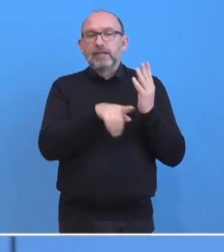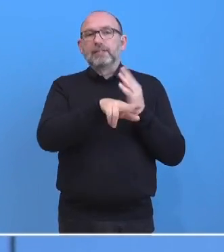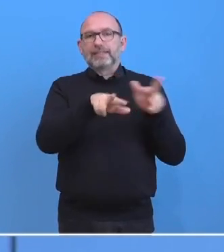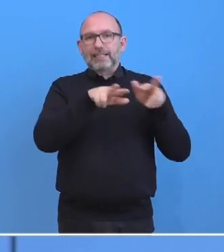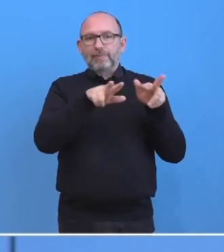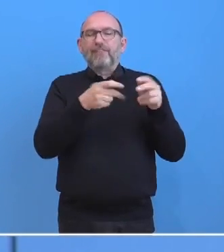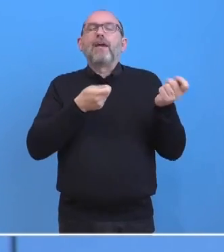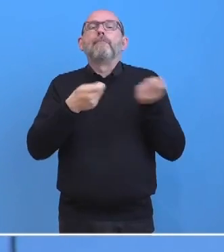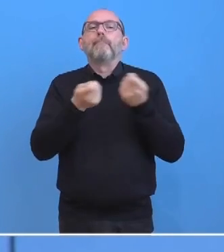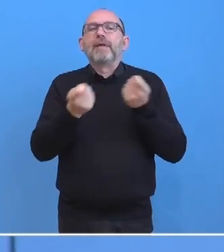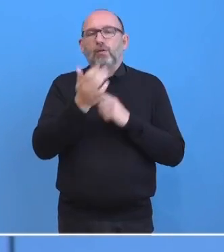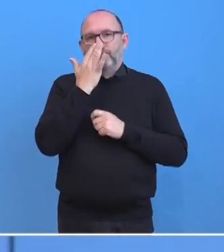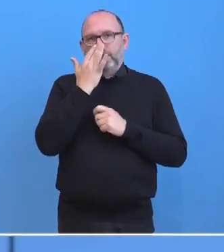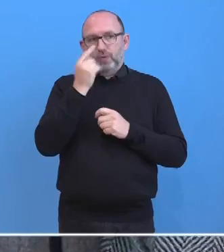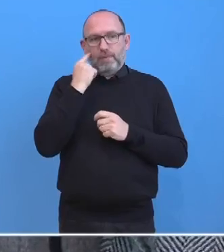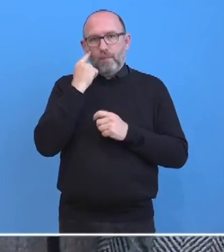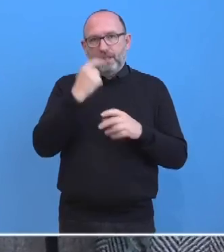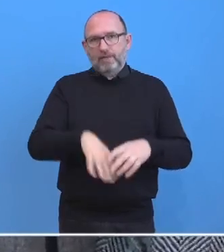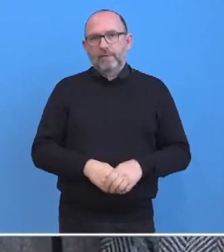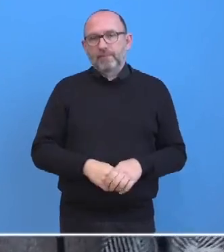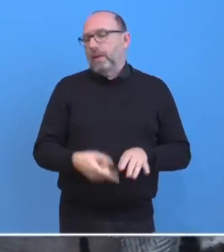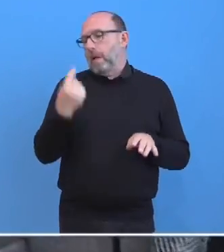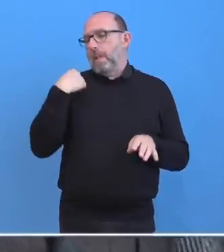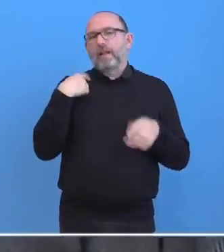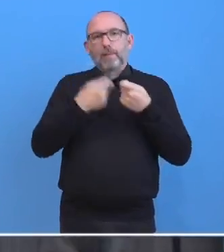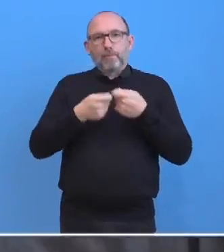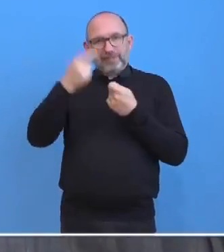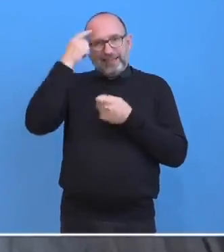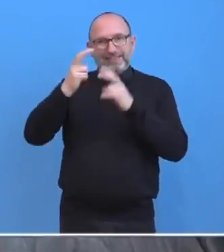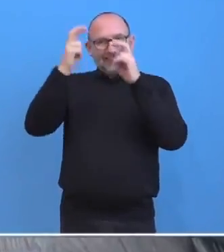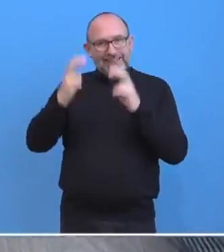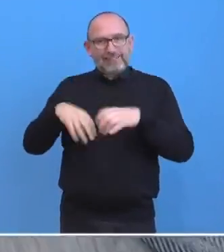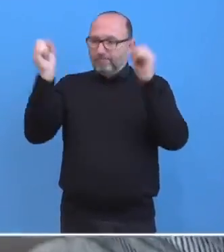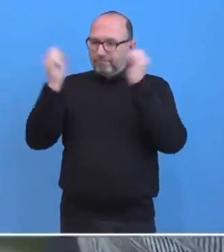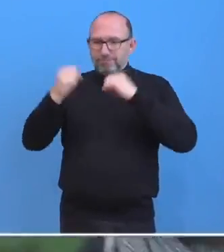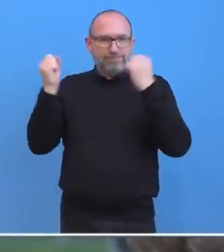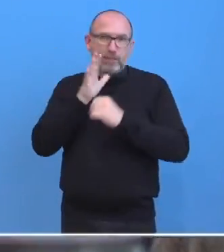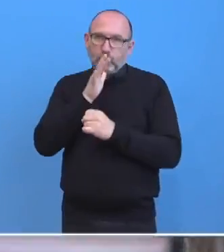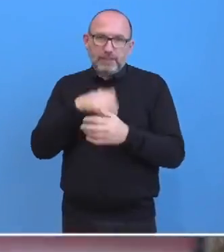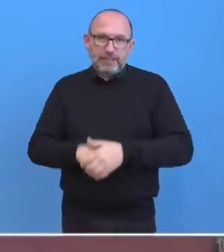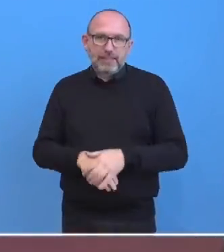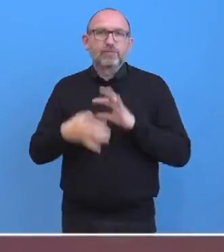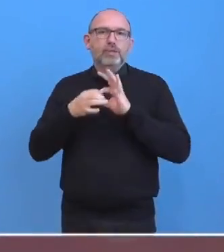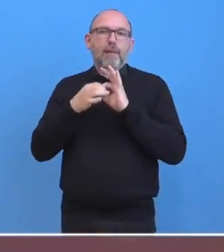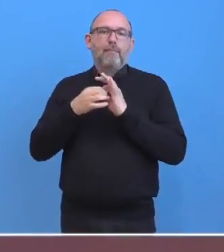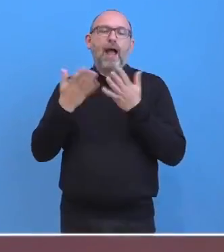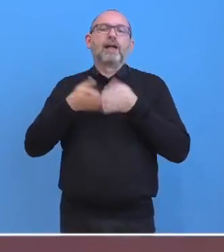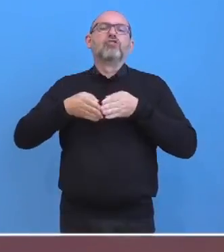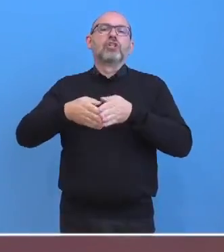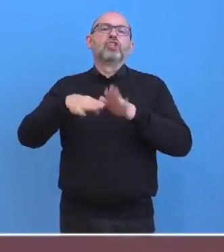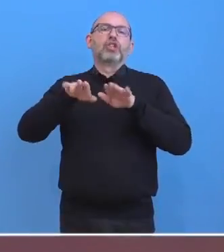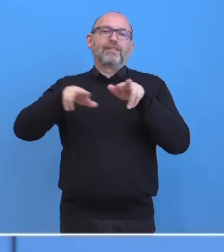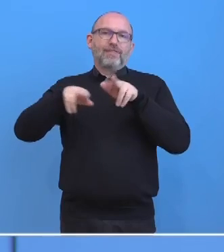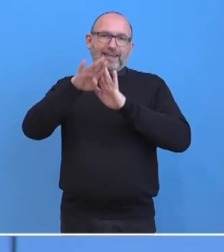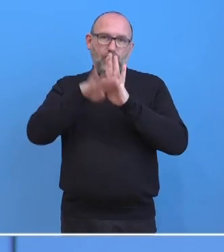Vermittlungsversuch, den wir unternehmen. Sie wissen ja, nach der letzten Bundesratssitzung hat es noch keine Einigung gegeben zur Straßenverkehrsordnung. Unser Ziel ist und